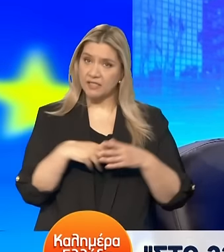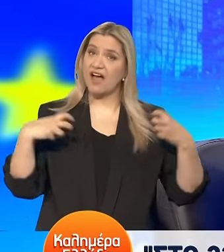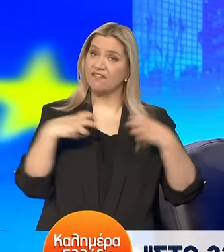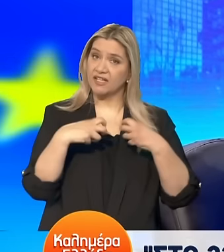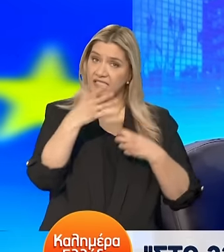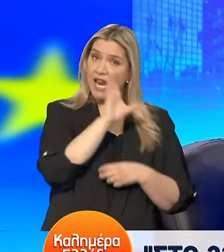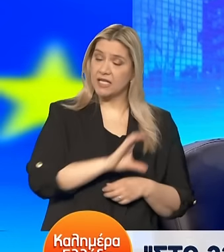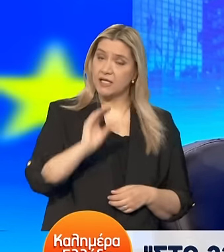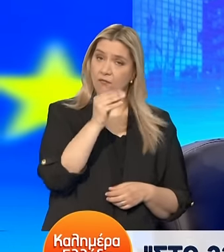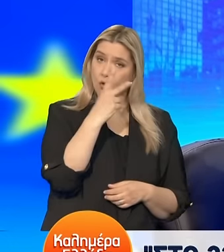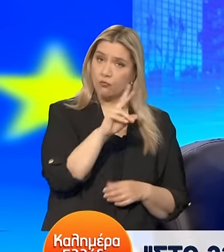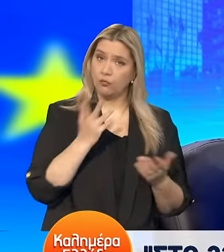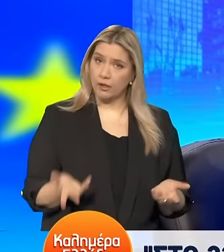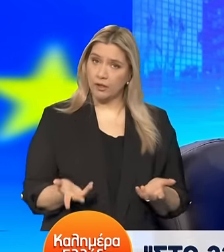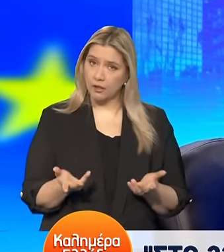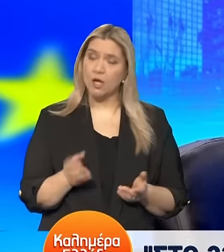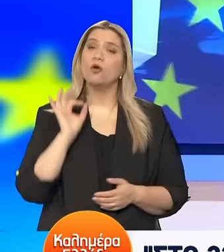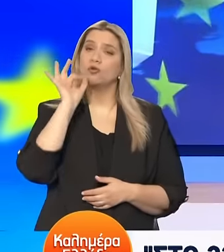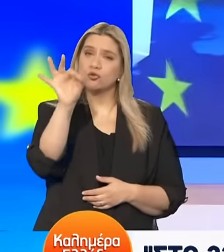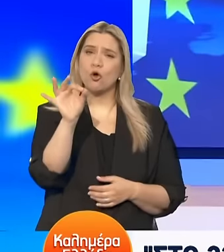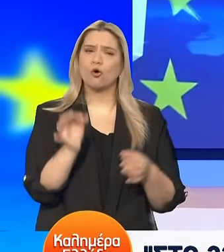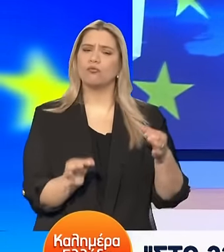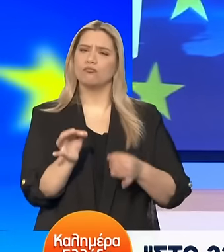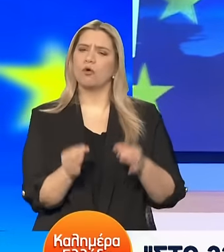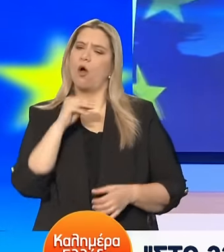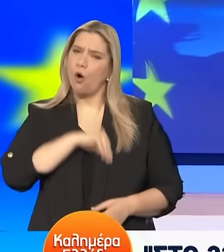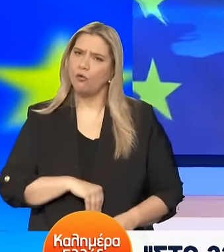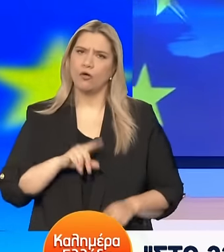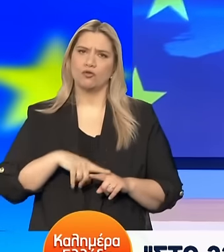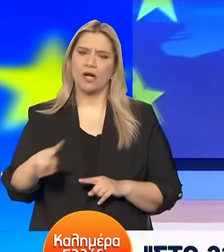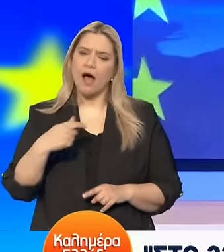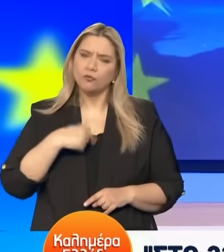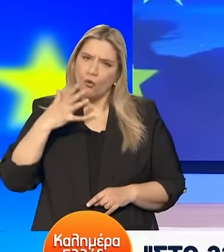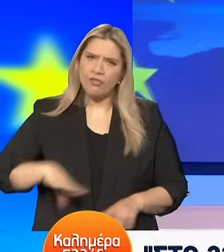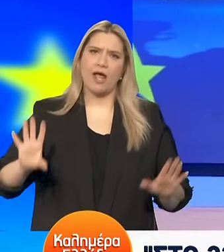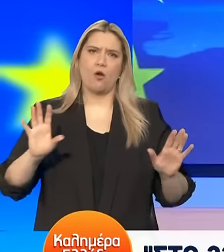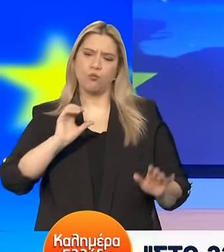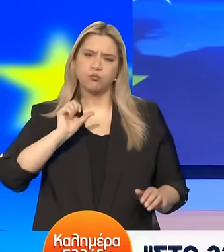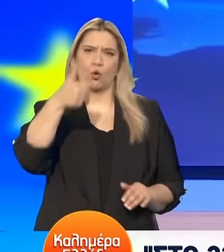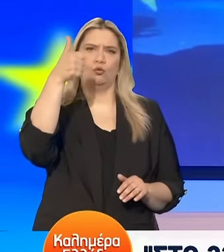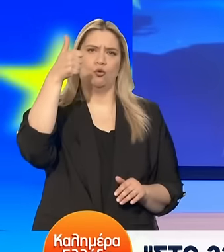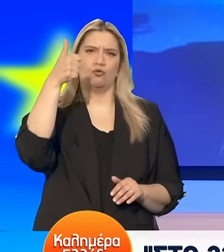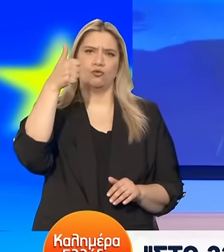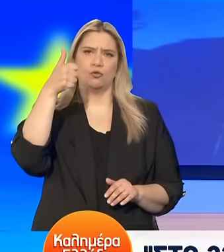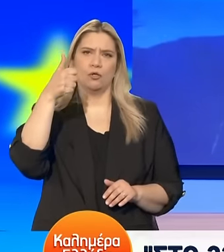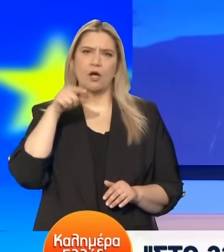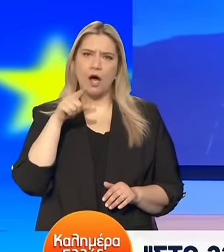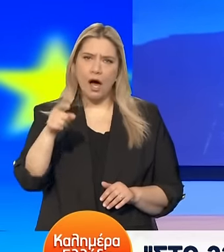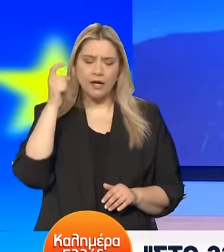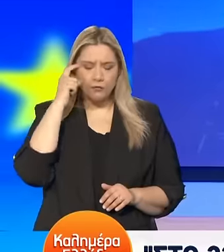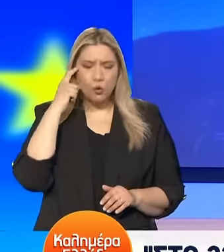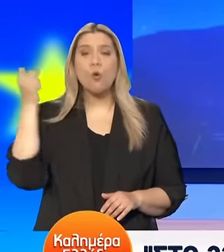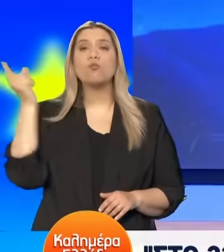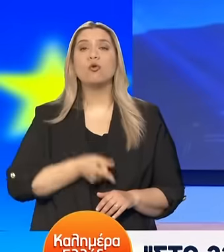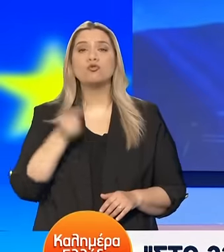διαμορφώνουμε πολιτικές προς όφελος της πατρίδας μας Και θέλω να διατηρήσω αυτή την πρότια Άρα δίνω και μια ευρωπαϊκή διάσταση Στο ποσοστό